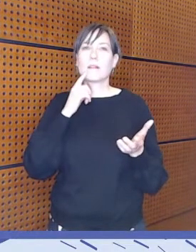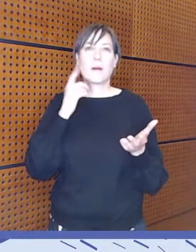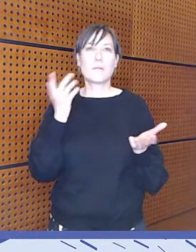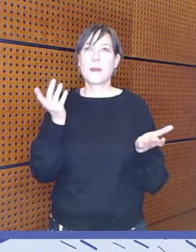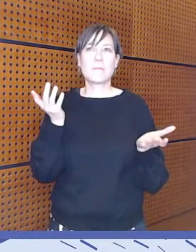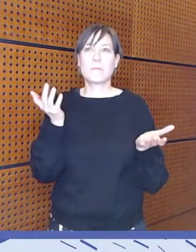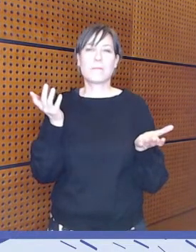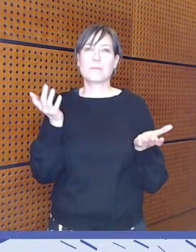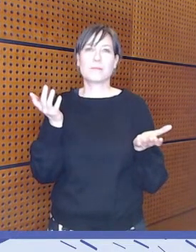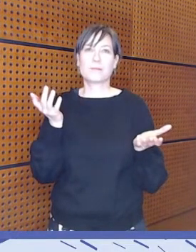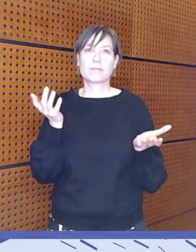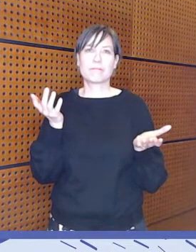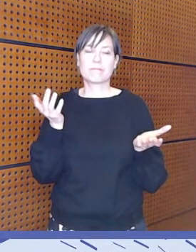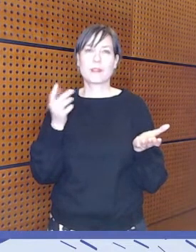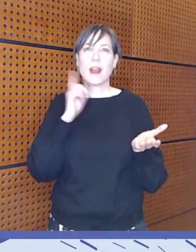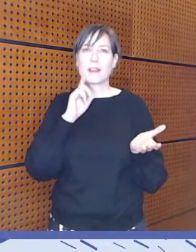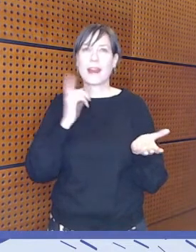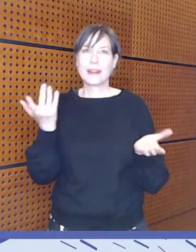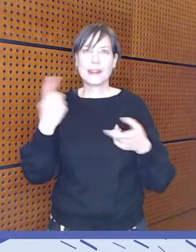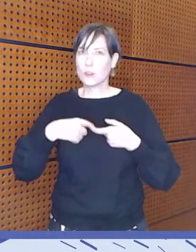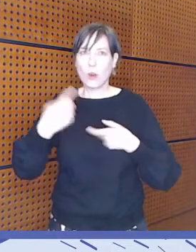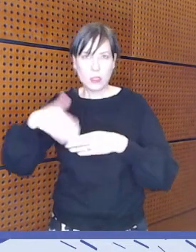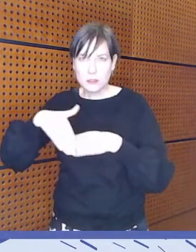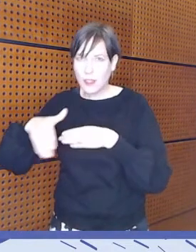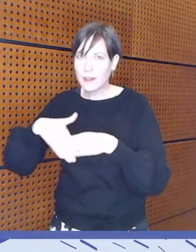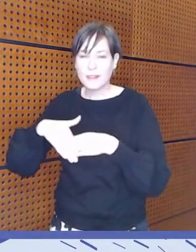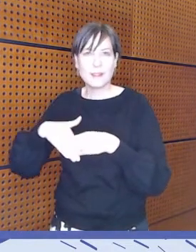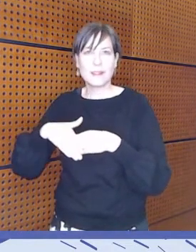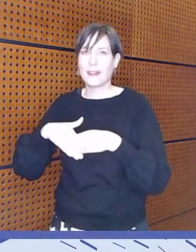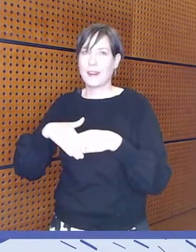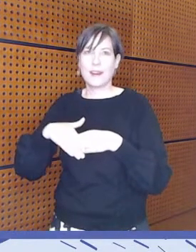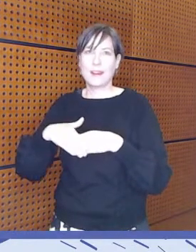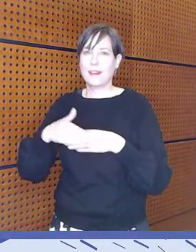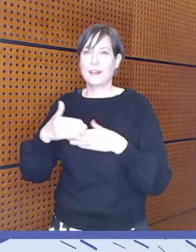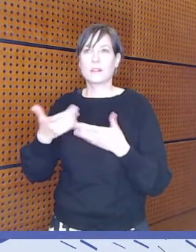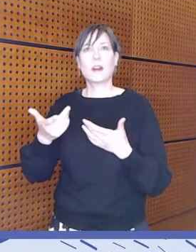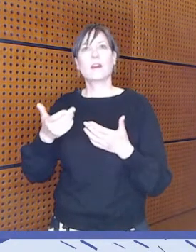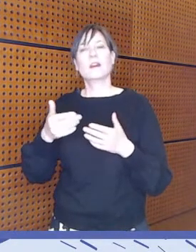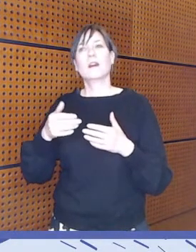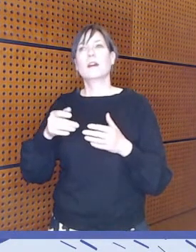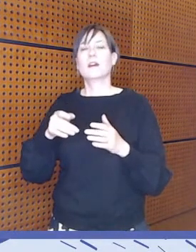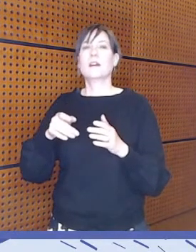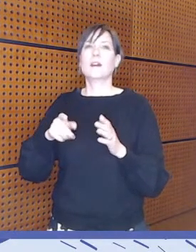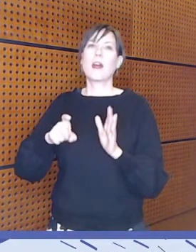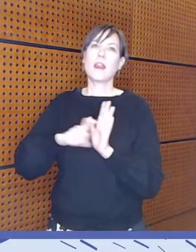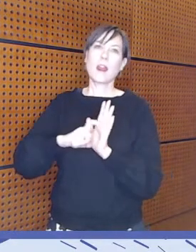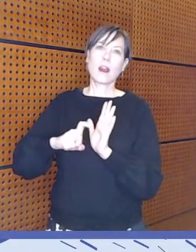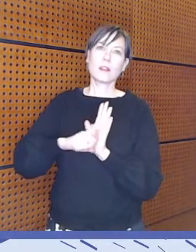ole kyse asenteista tai negatiivisesta